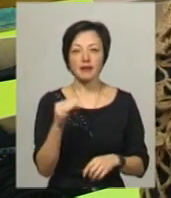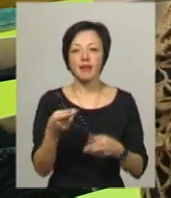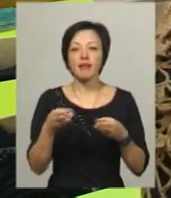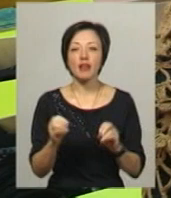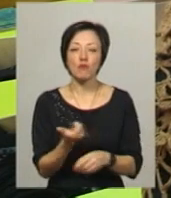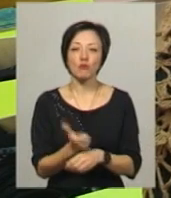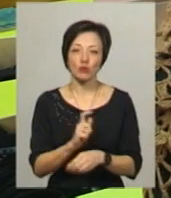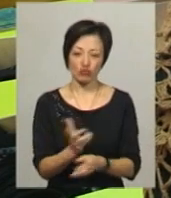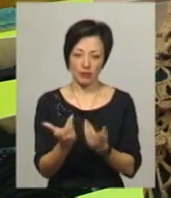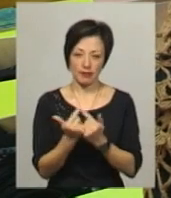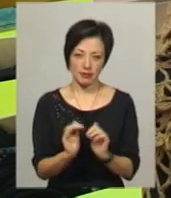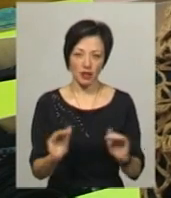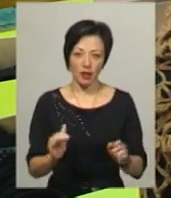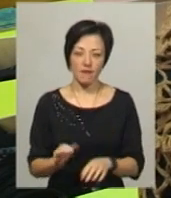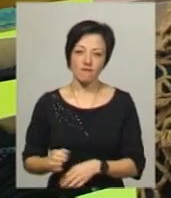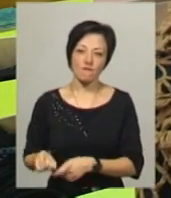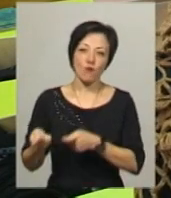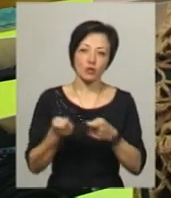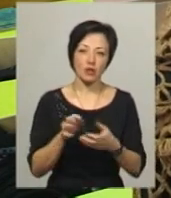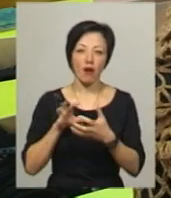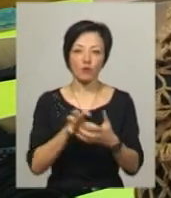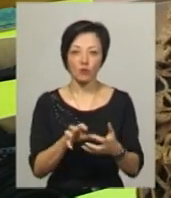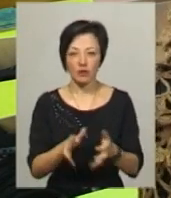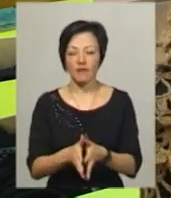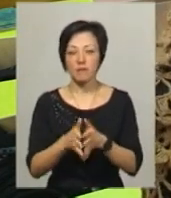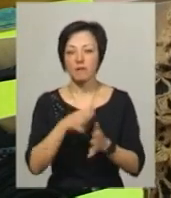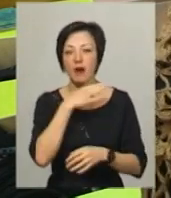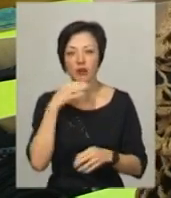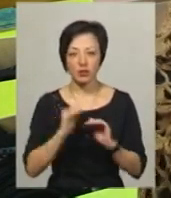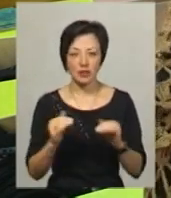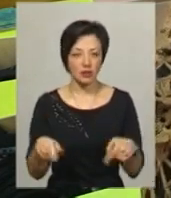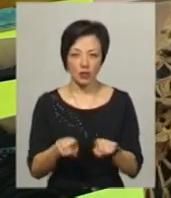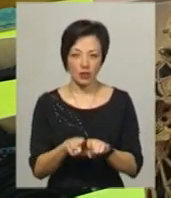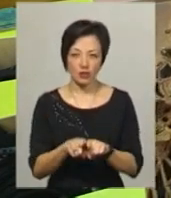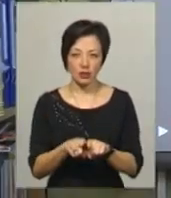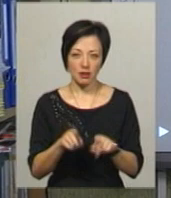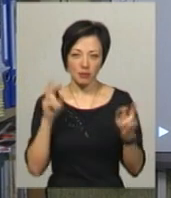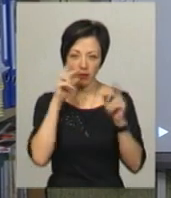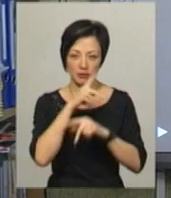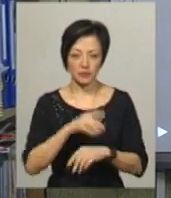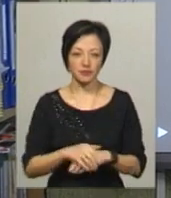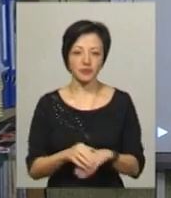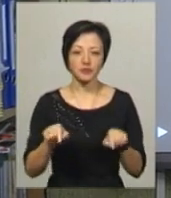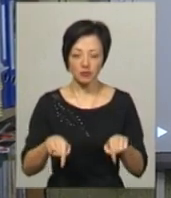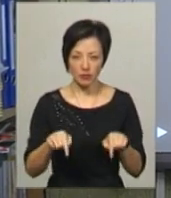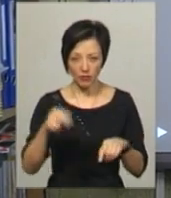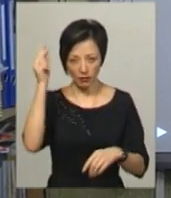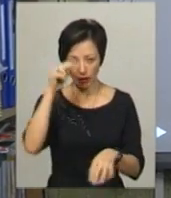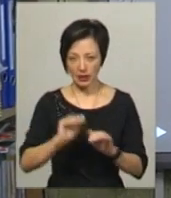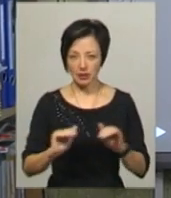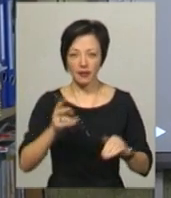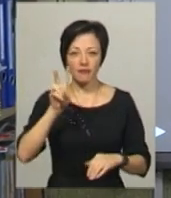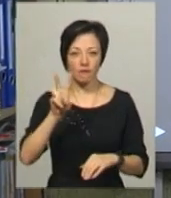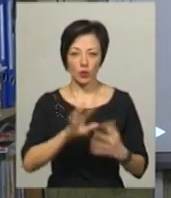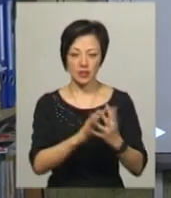кількість дітей. Адже возити автобусом велику кількість дітей теж неправомірно. У цьому ліцеї навчаються і діти з